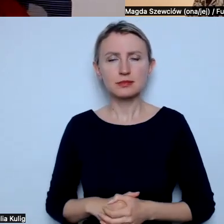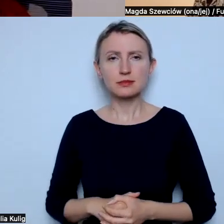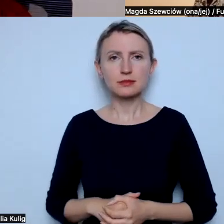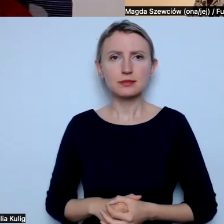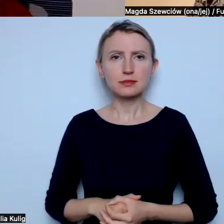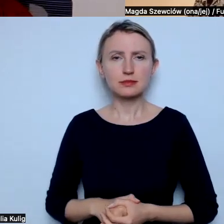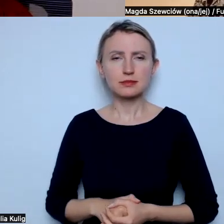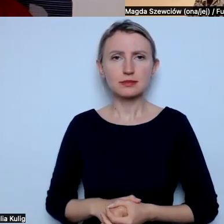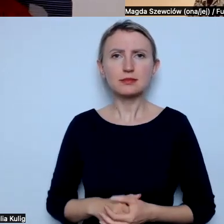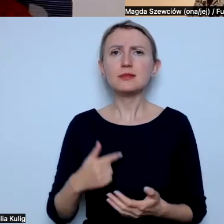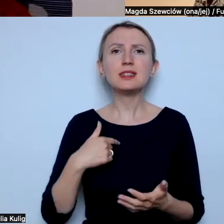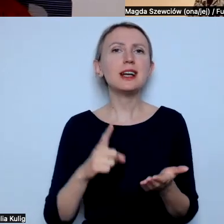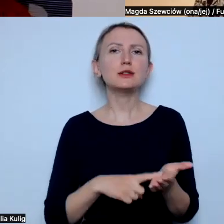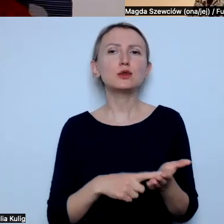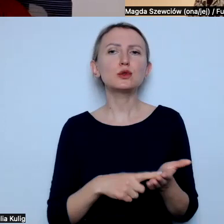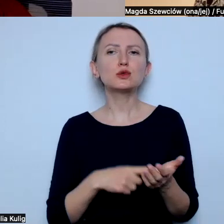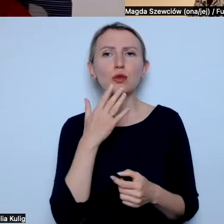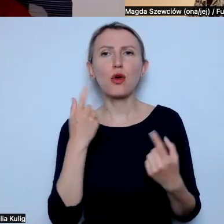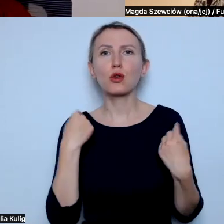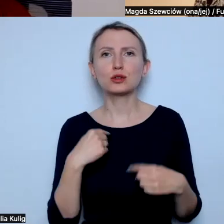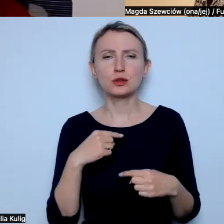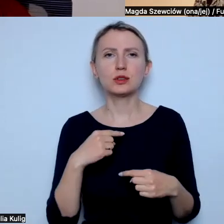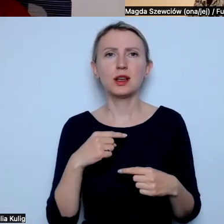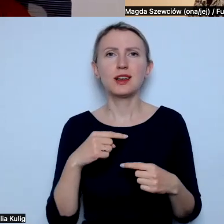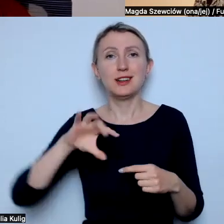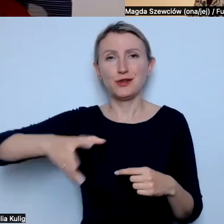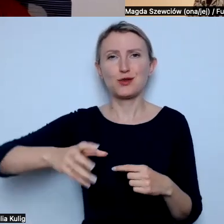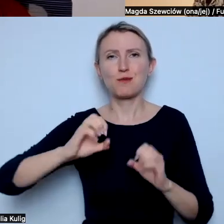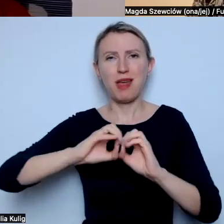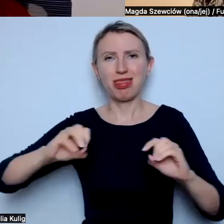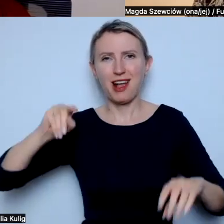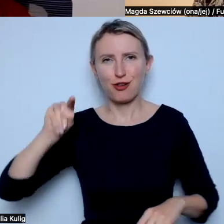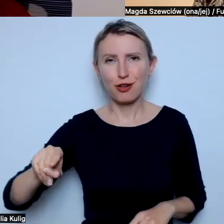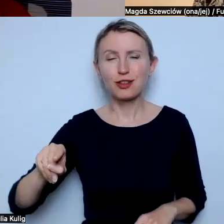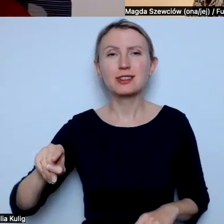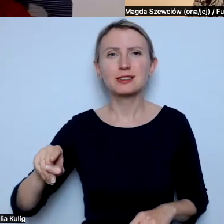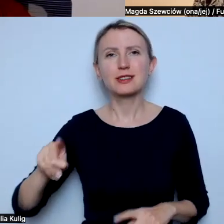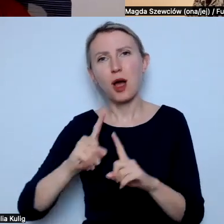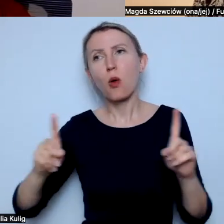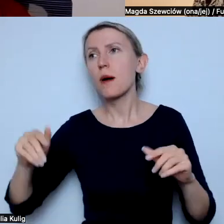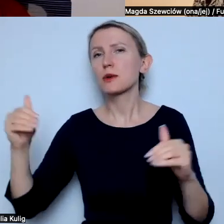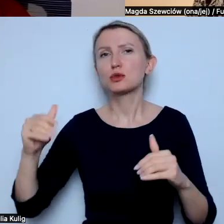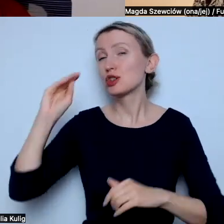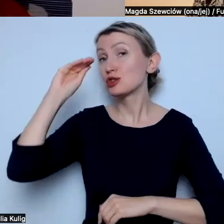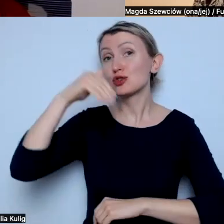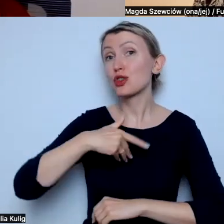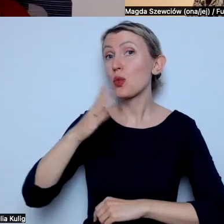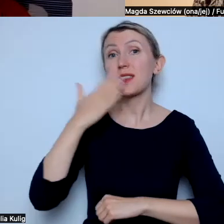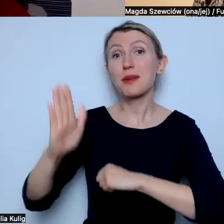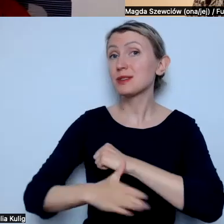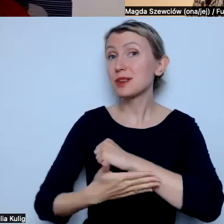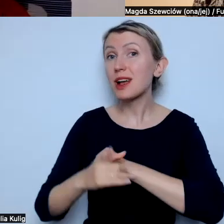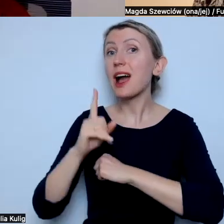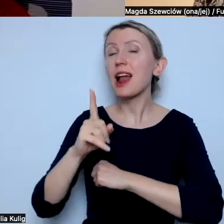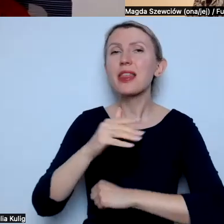Ja często mówię osobom z kadry pedagogicznej, że może być tak, że szkoła nie jest wspierająca, ale w tej